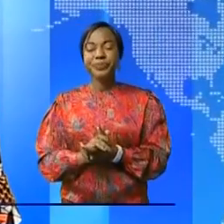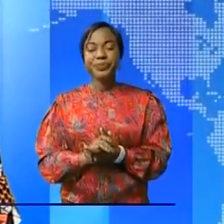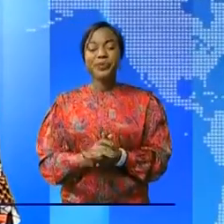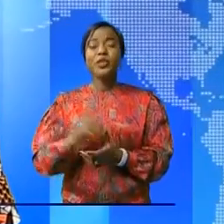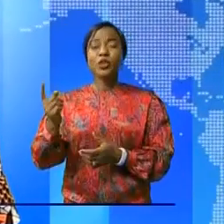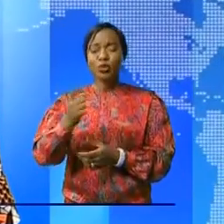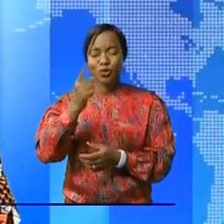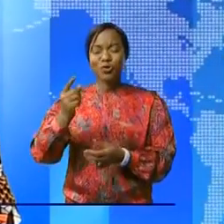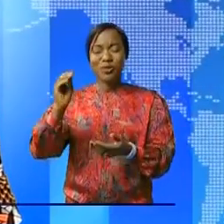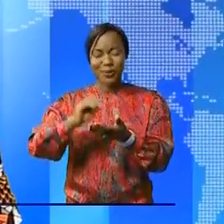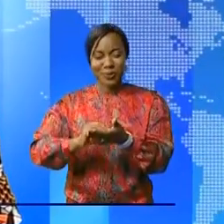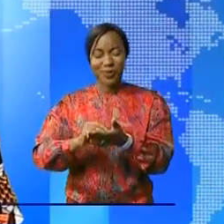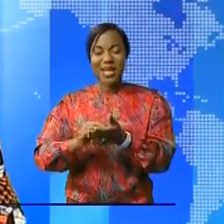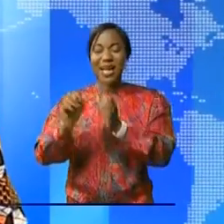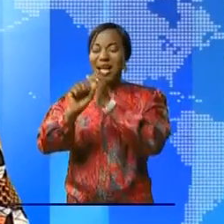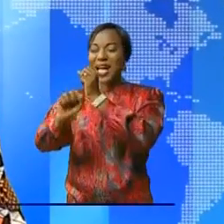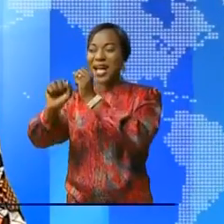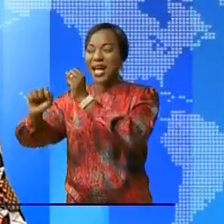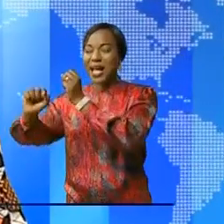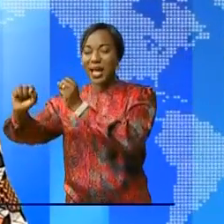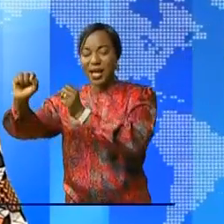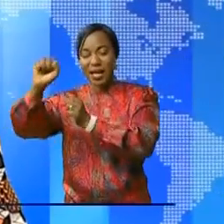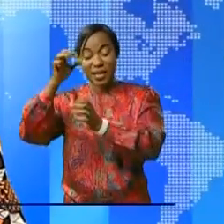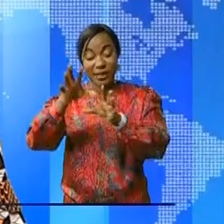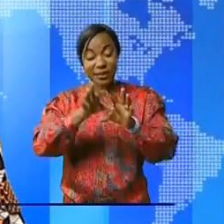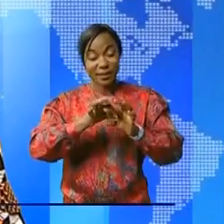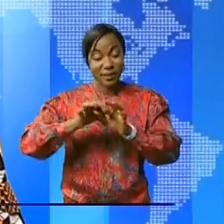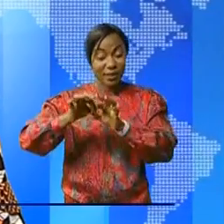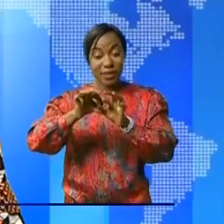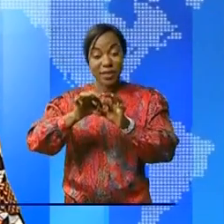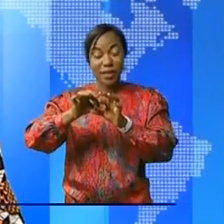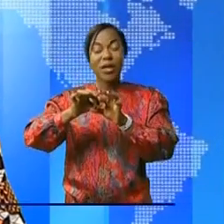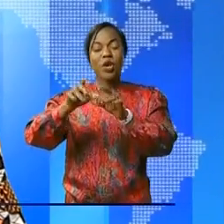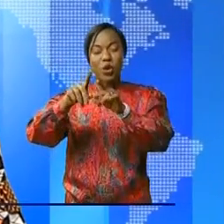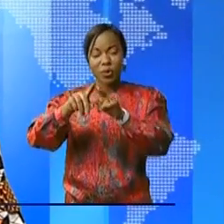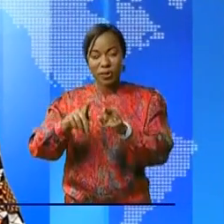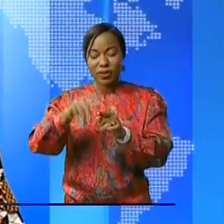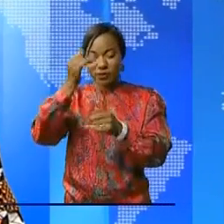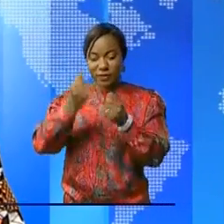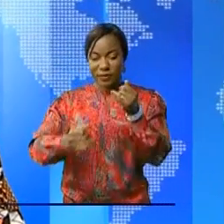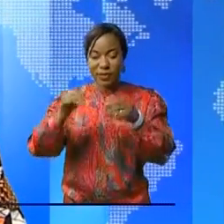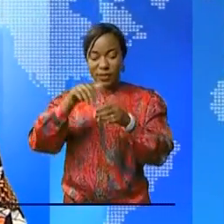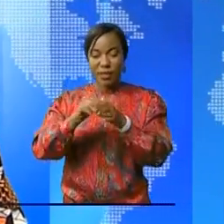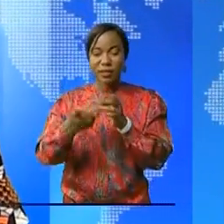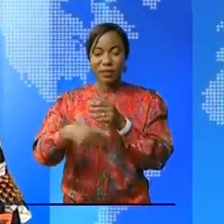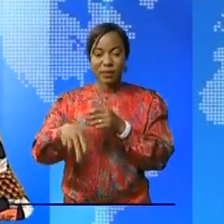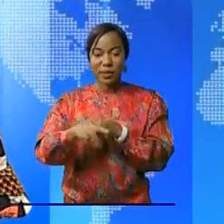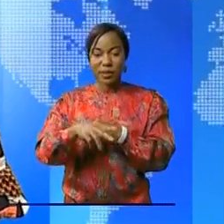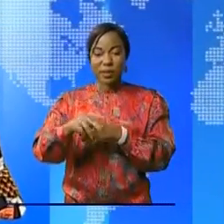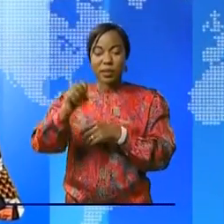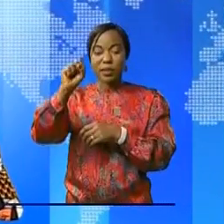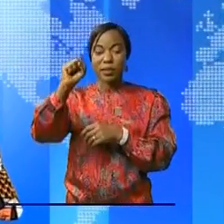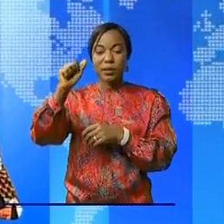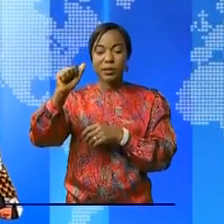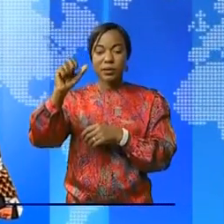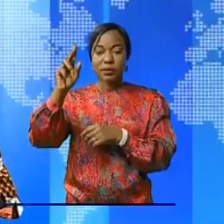Toujours en actualité, la campagne de sensibilisation à l'unité et à la cohésion nationale a pris fin dans la province du Sankourou. Le